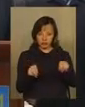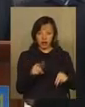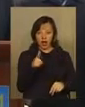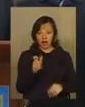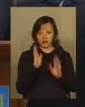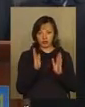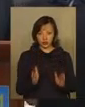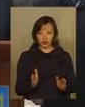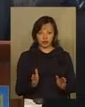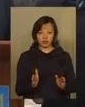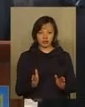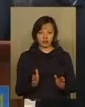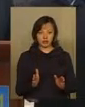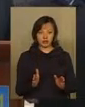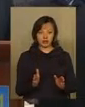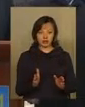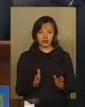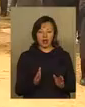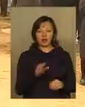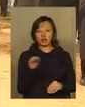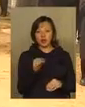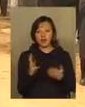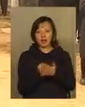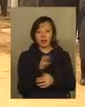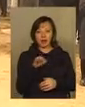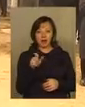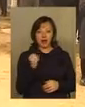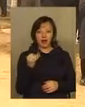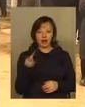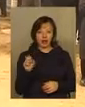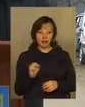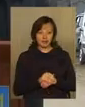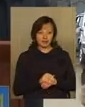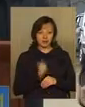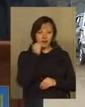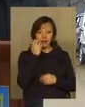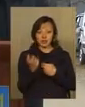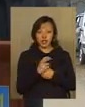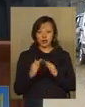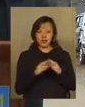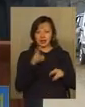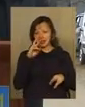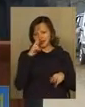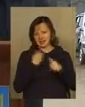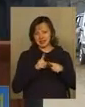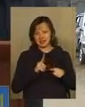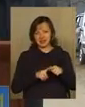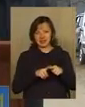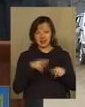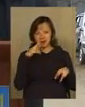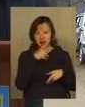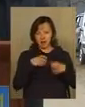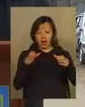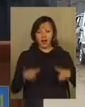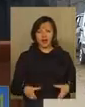газ. Правда, дали слово, що буде на покрова. Вийшло на Михайла. Бабушка прийшла, сусідка каже, хлопці, це не правда, каже, ви балон закупали на городі.